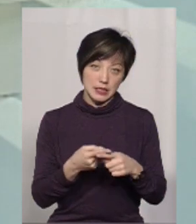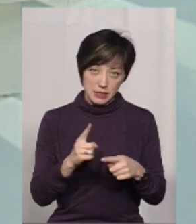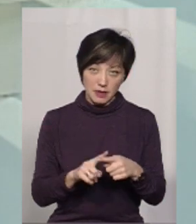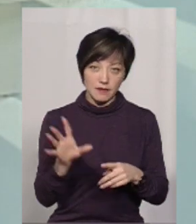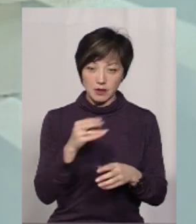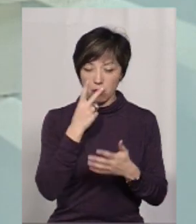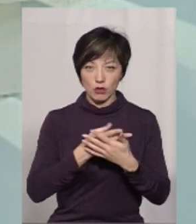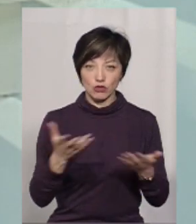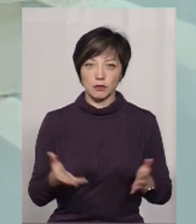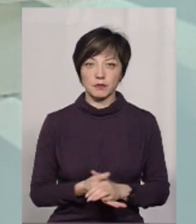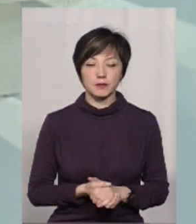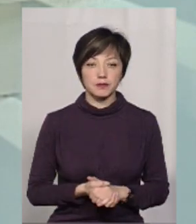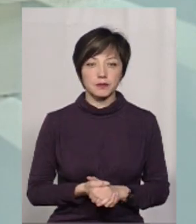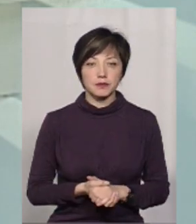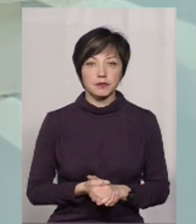І це ми все бачимо.